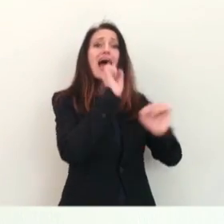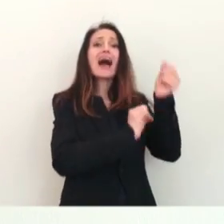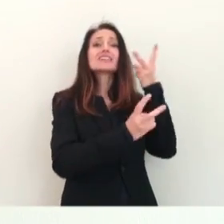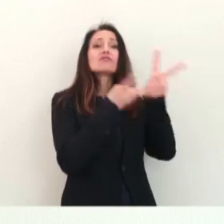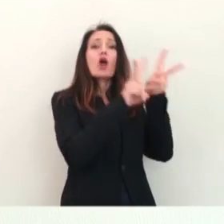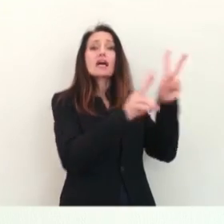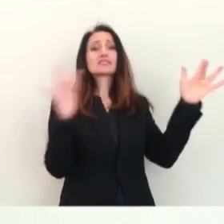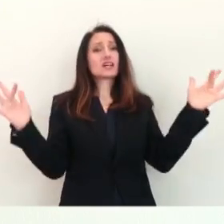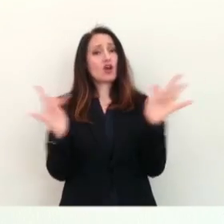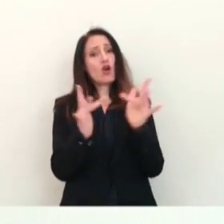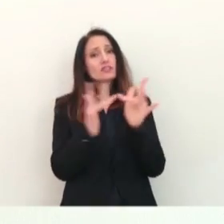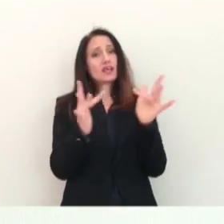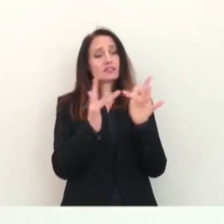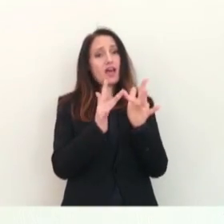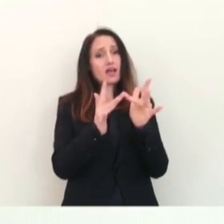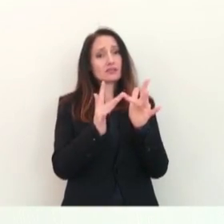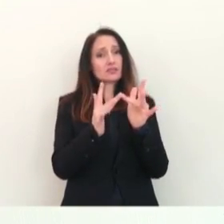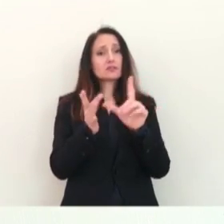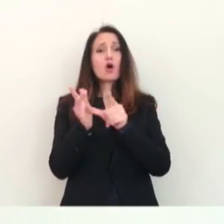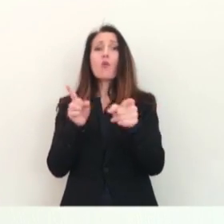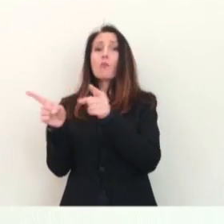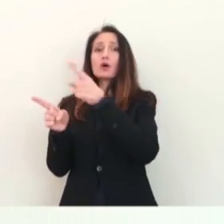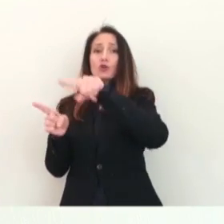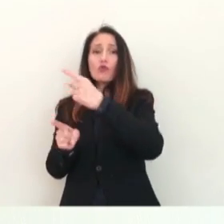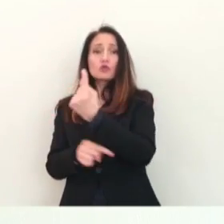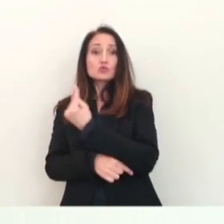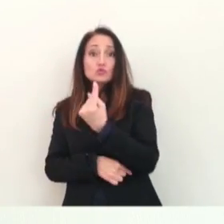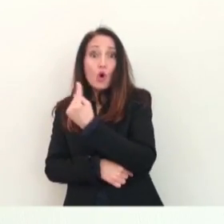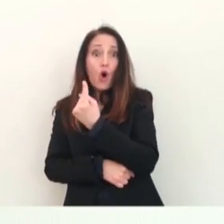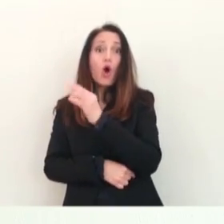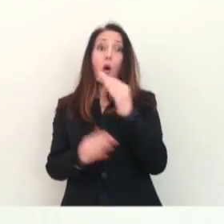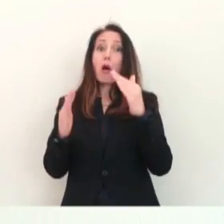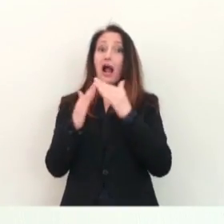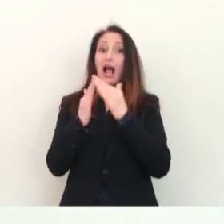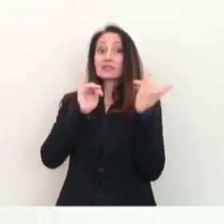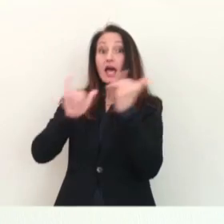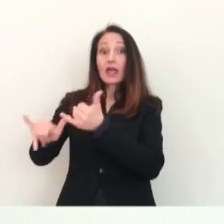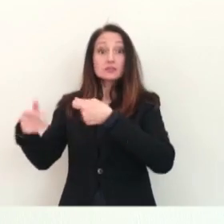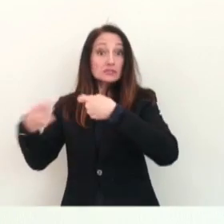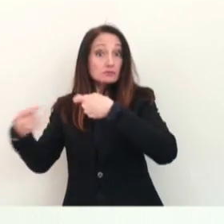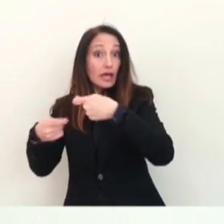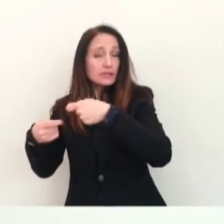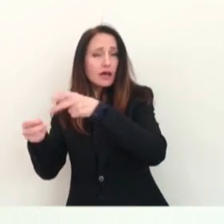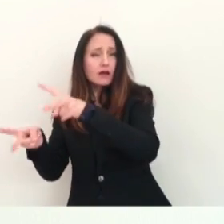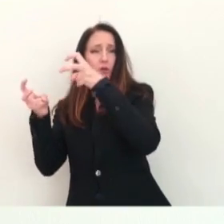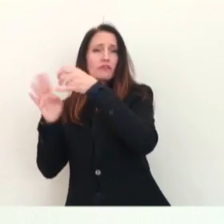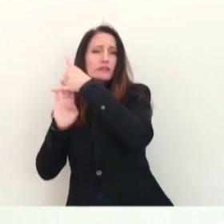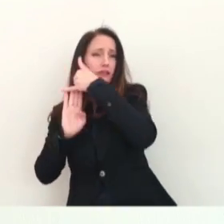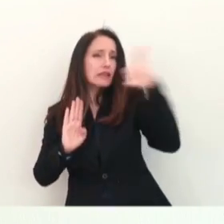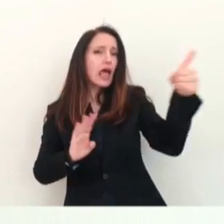numero 1522, in un momento in cui siete sole, magari approfittando il momento in cui uscite per fare la spesa.